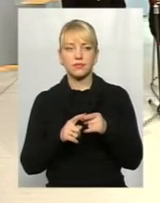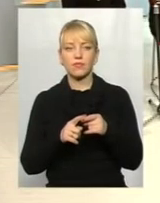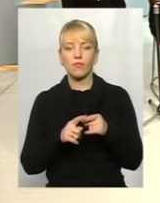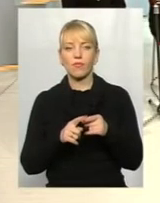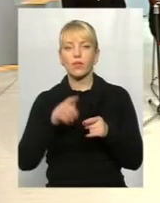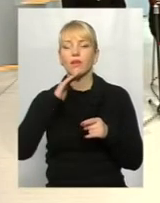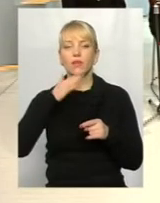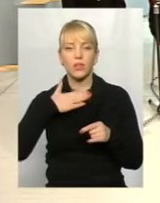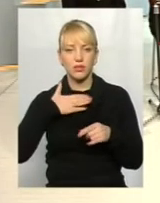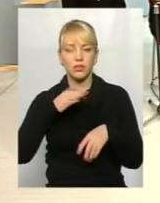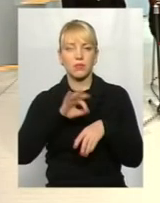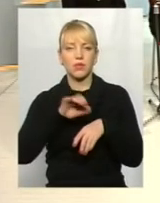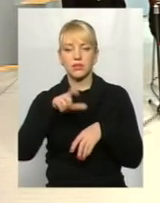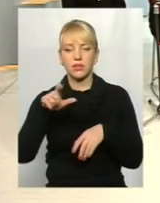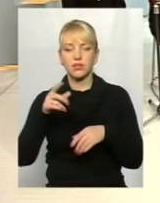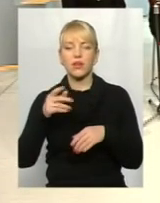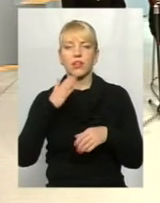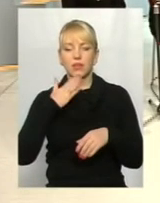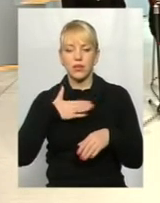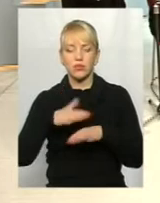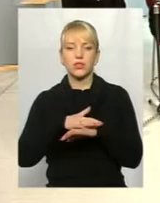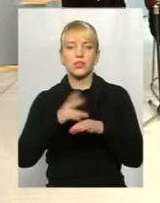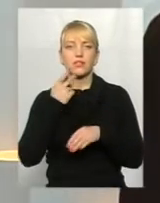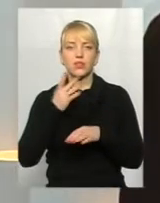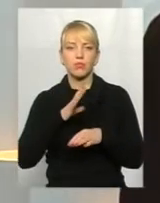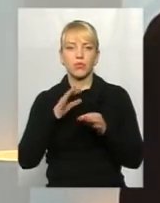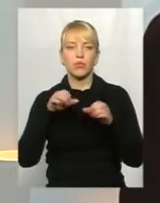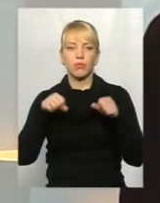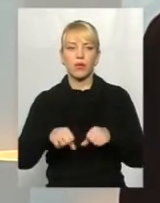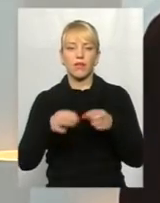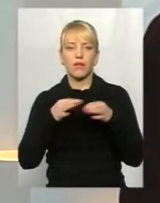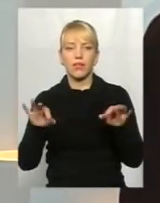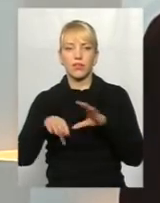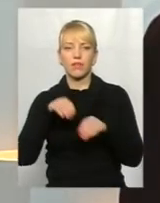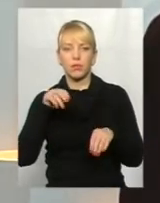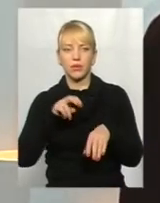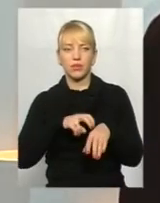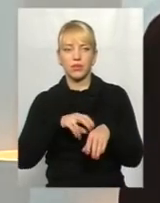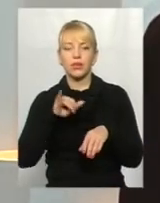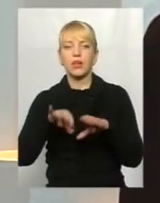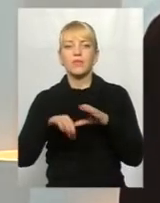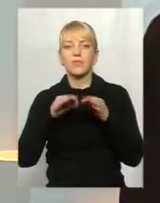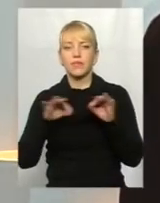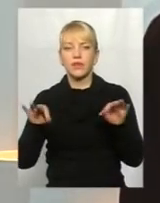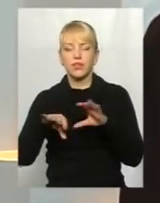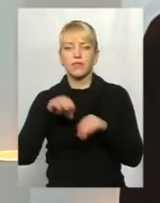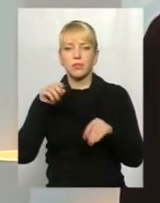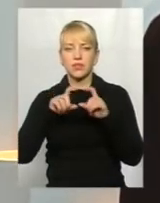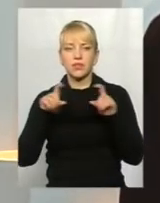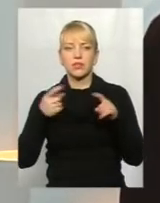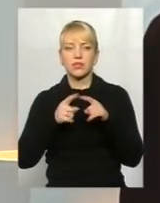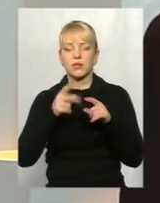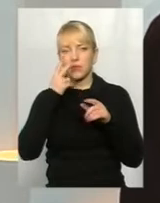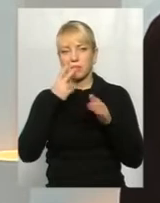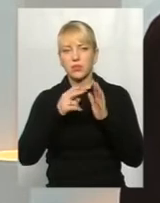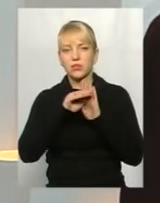Наших пацієнтів, нашого населення завжди було право як вільного вибору лікаря, так і вільного вибору закладу. Це передбачено статтею 49